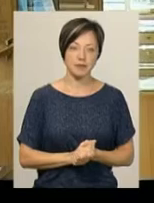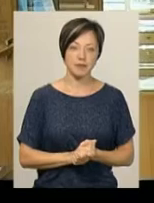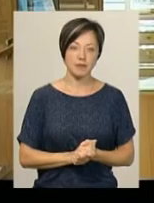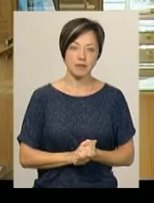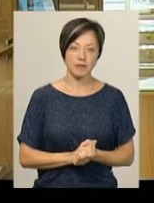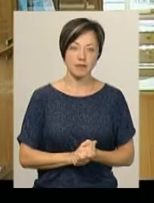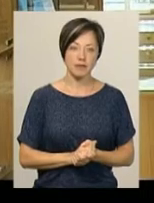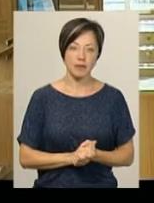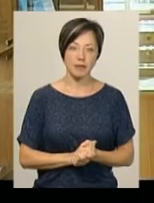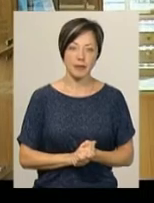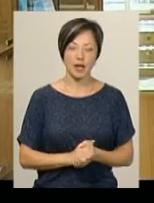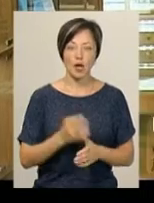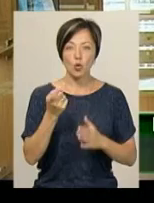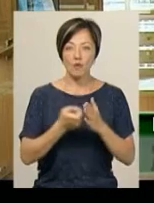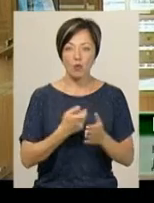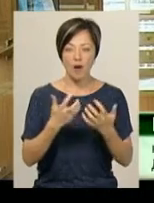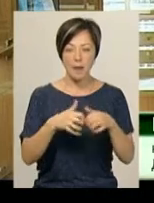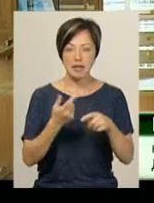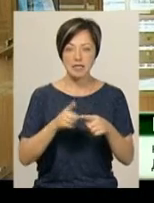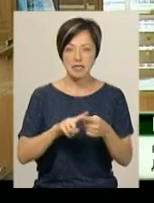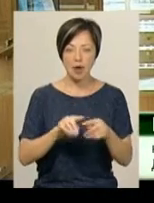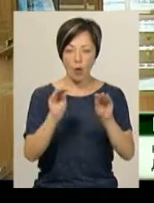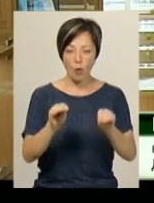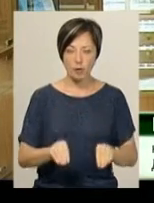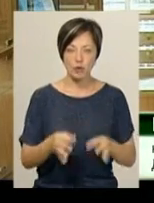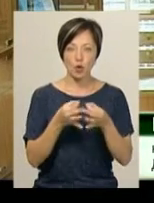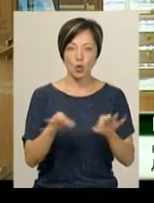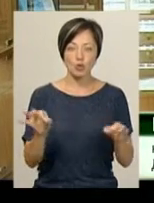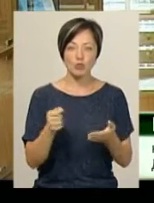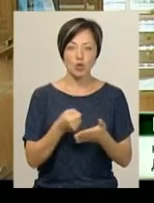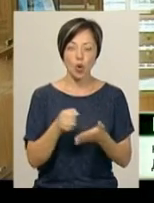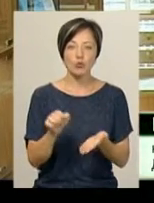апарат – це описи, це перш за все доступ до документів.